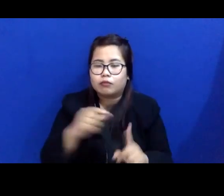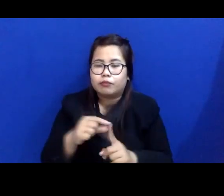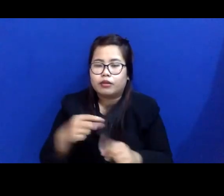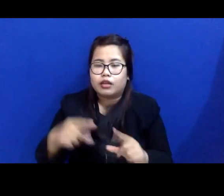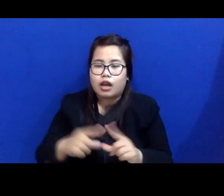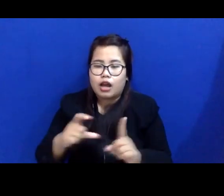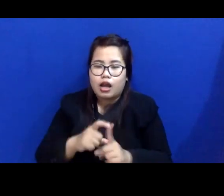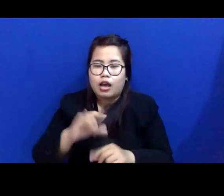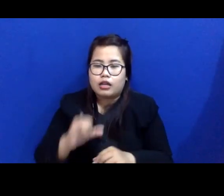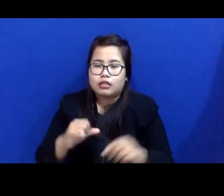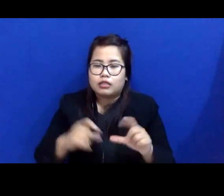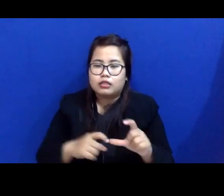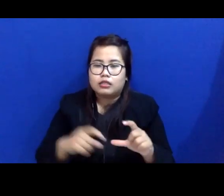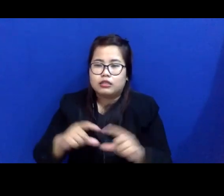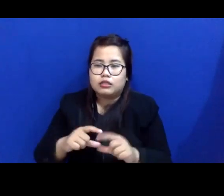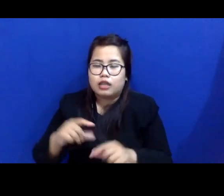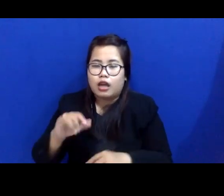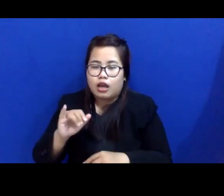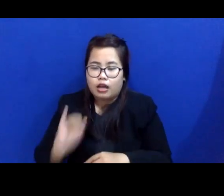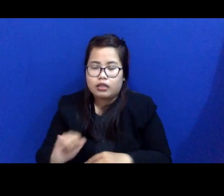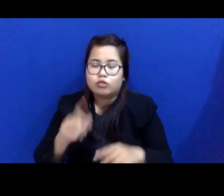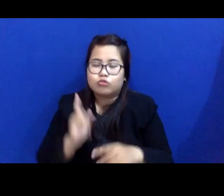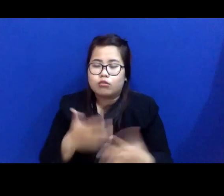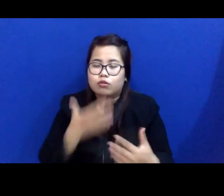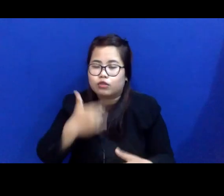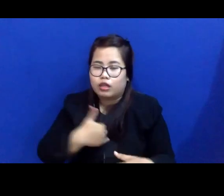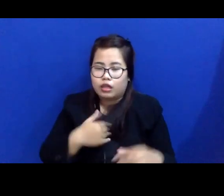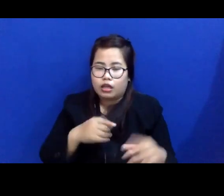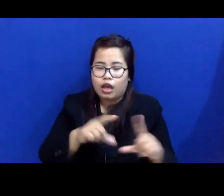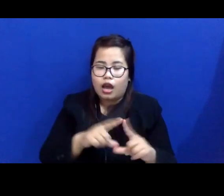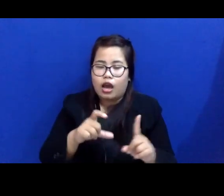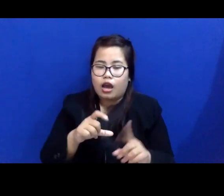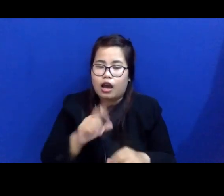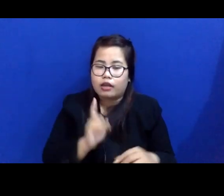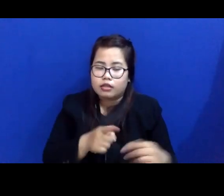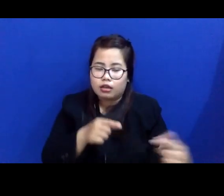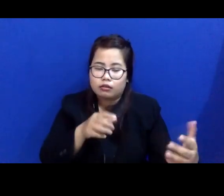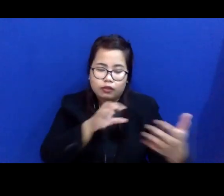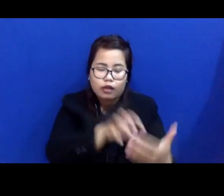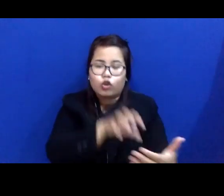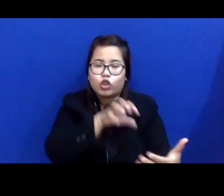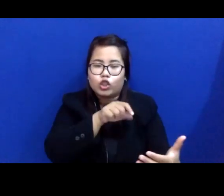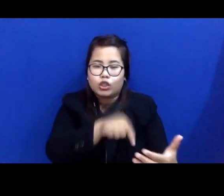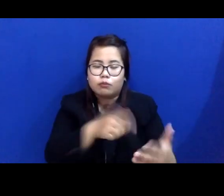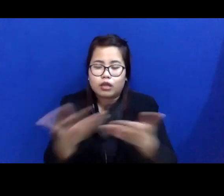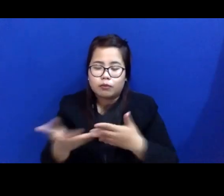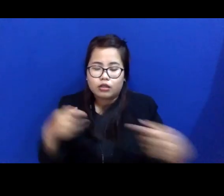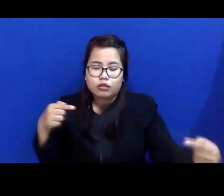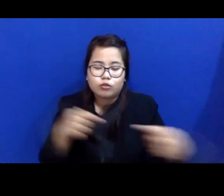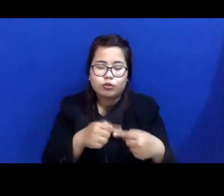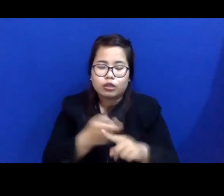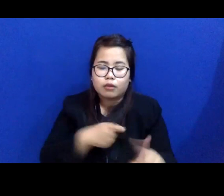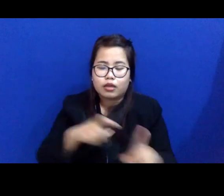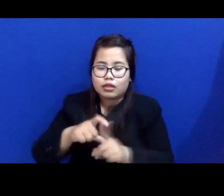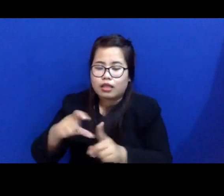diberi QR code yang terhubung dengan database sistem informasi